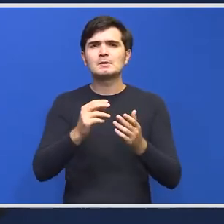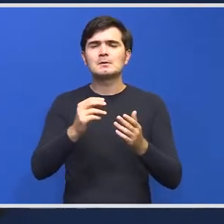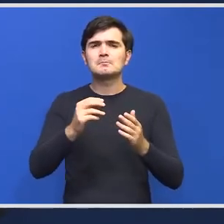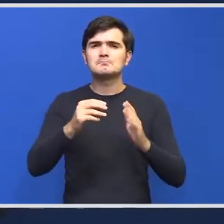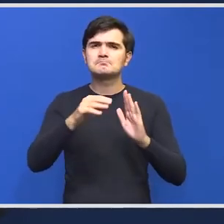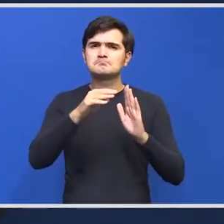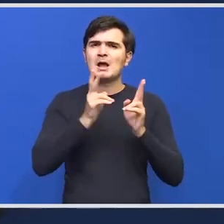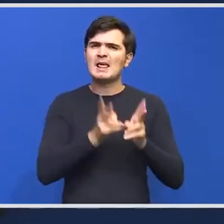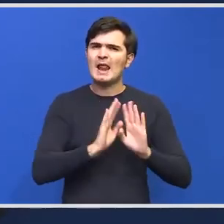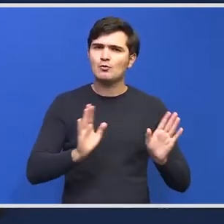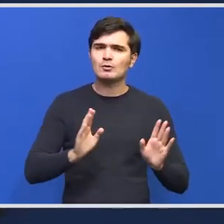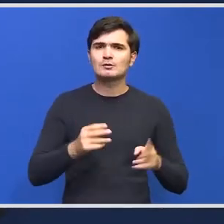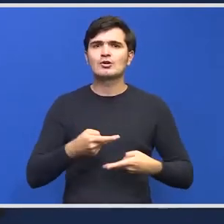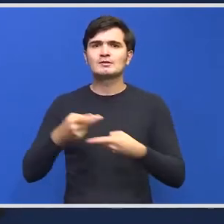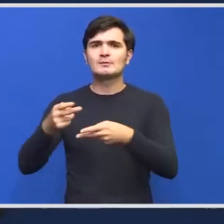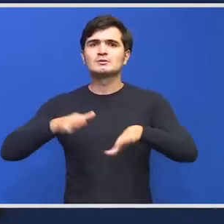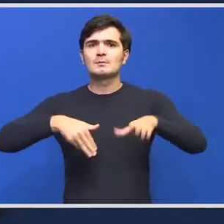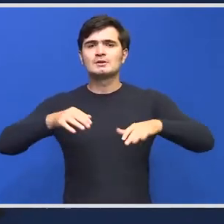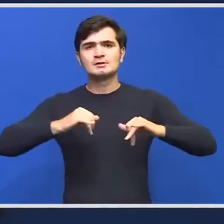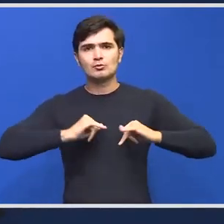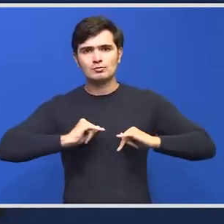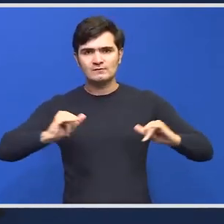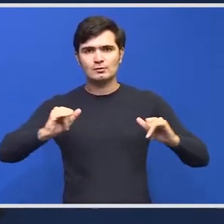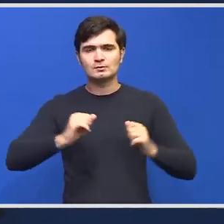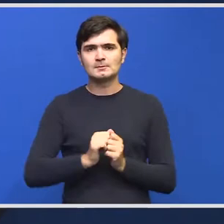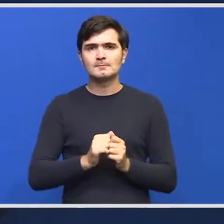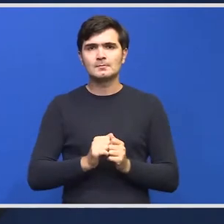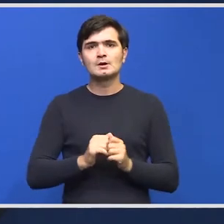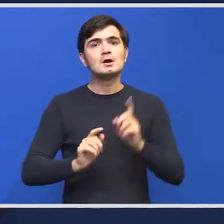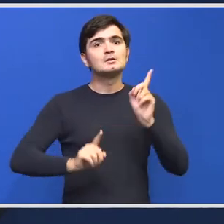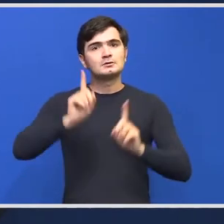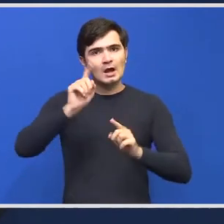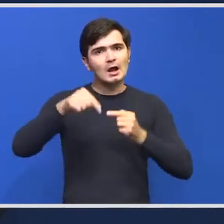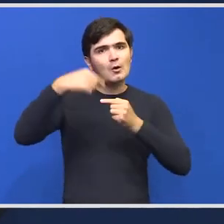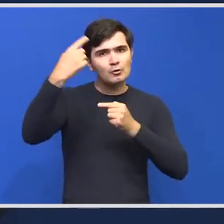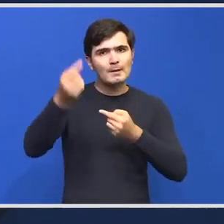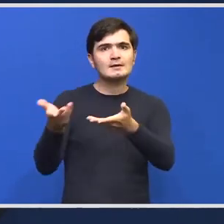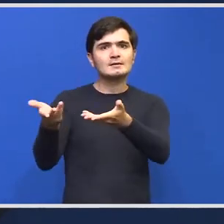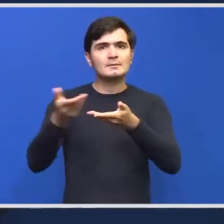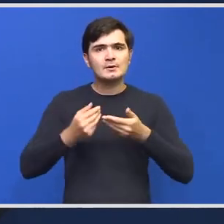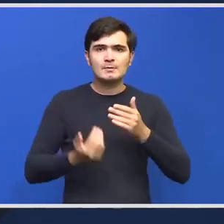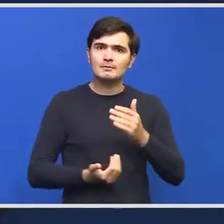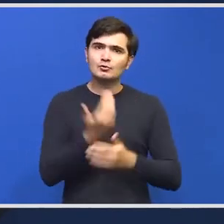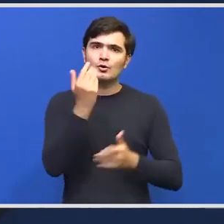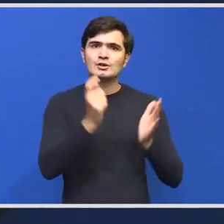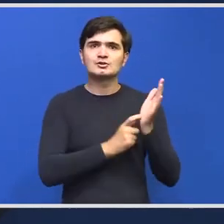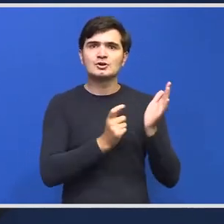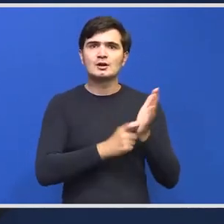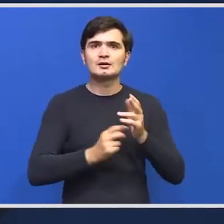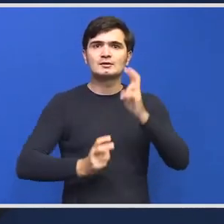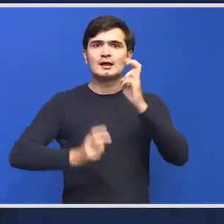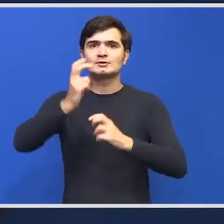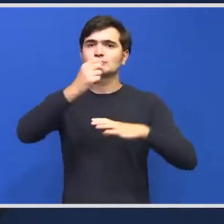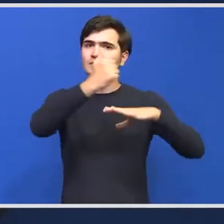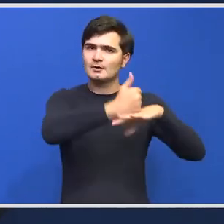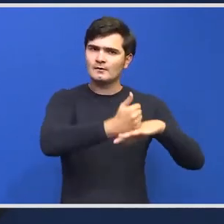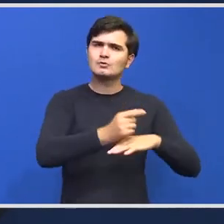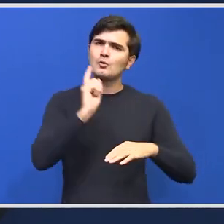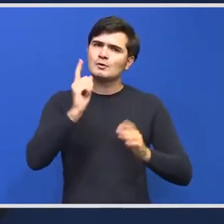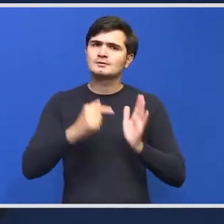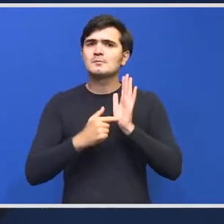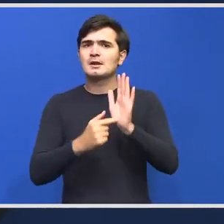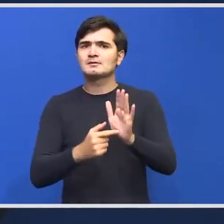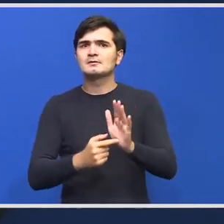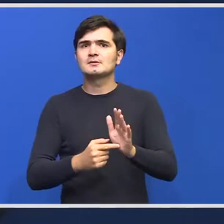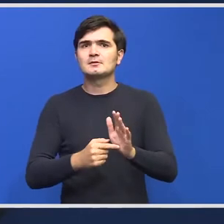Ministerului Dezvoltării. În momentul în care avem noi solicitări de la instituțiile prefectului, vom prezenta,